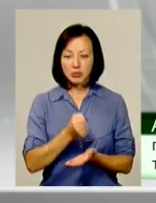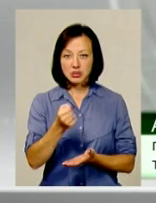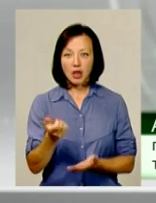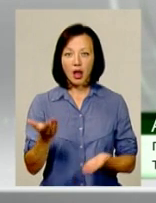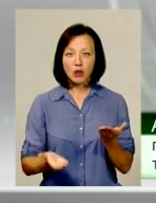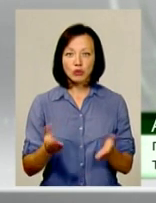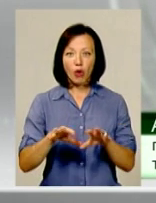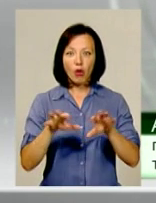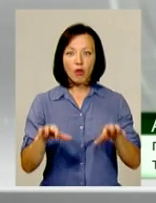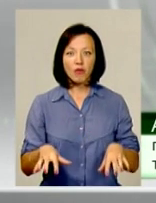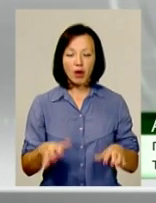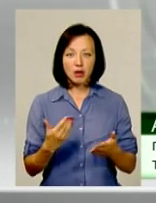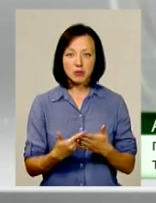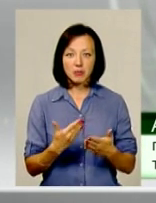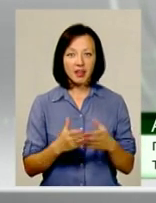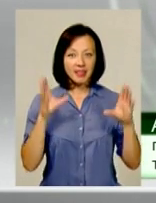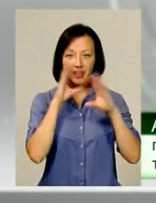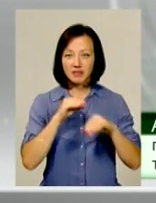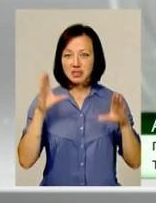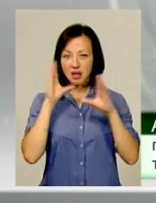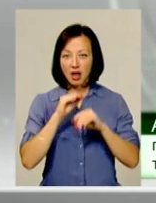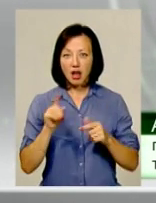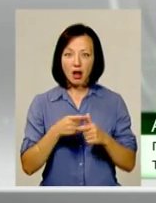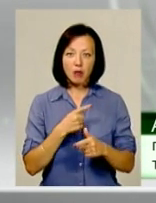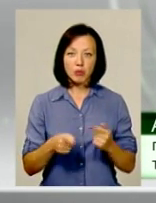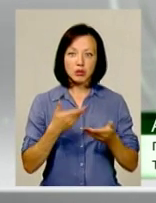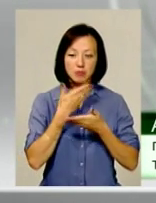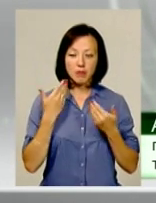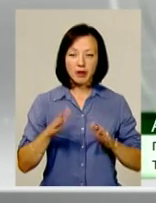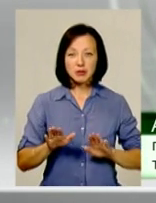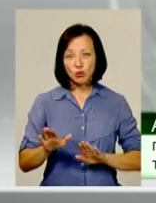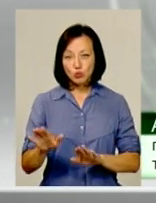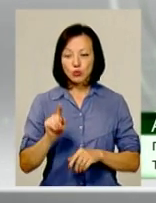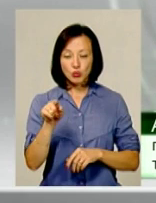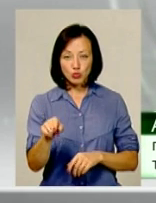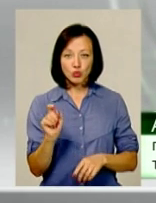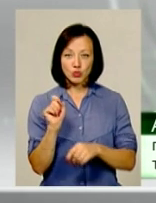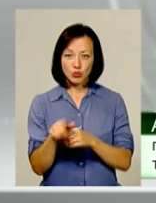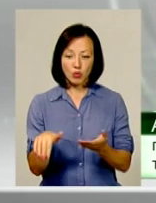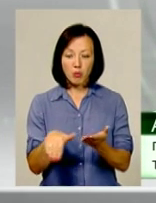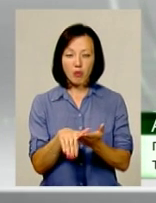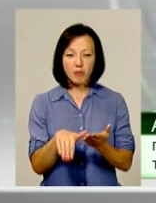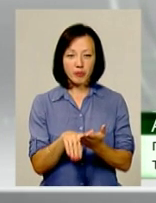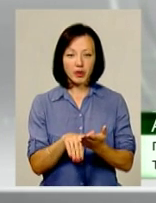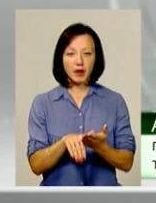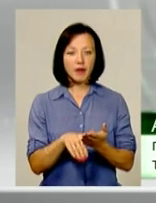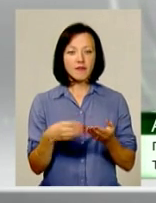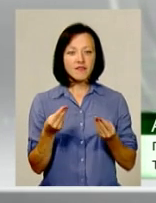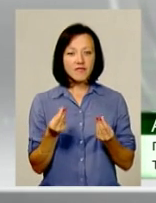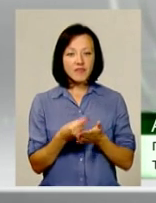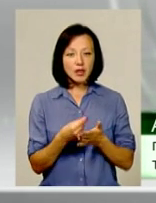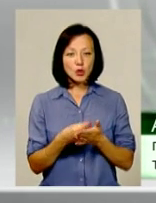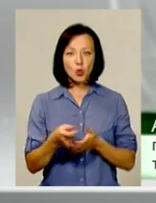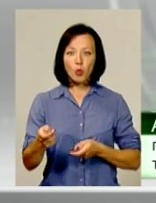голова не встигає, чи немає заступник, щоб йому допоміг фіноуправління, чи